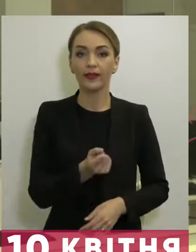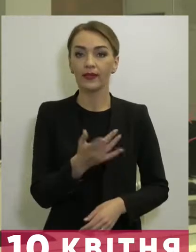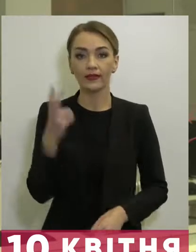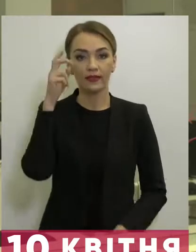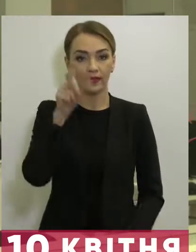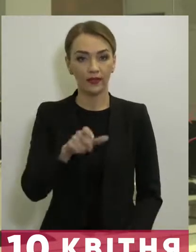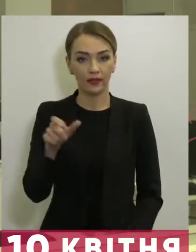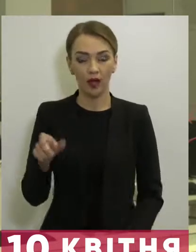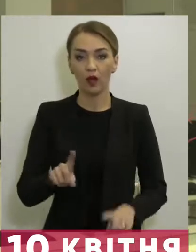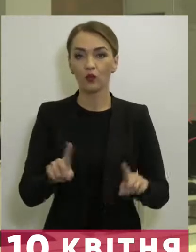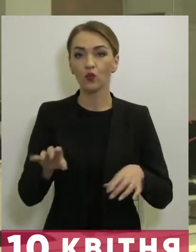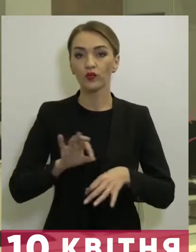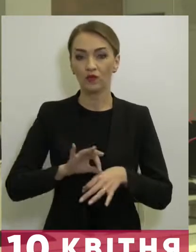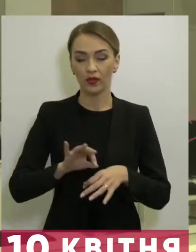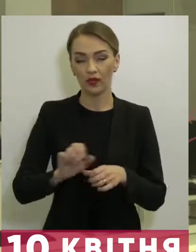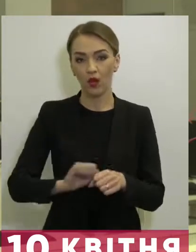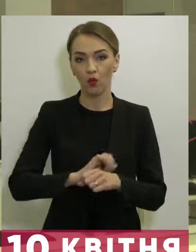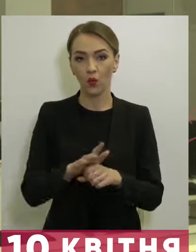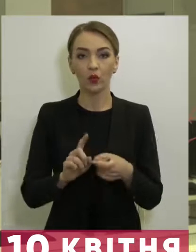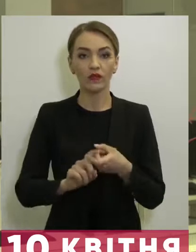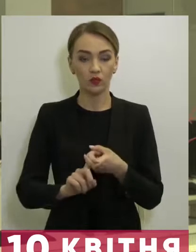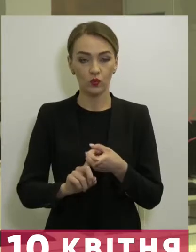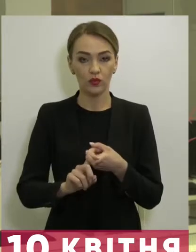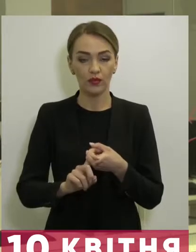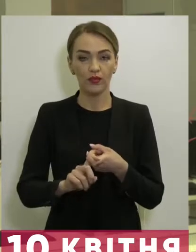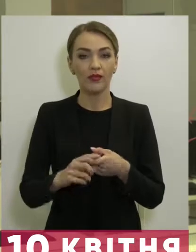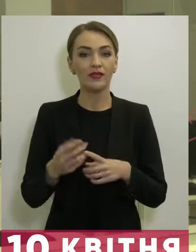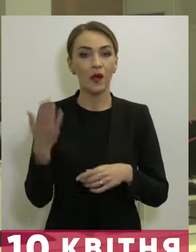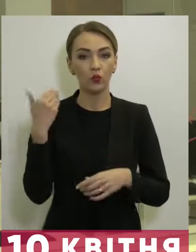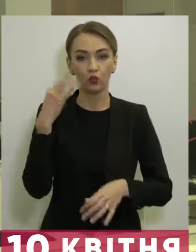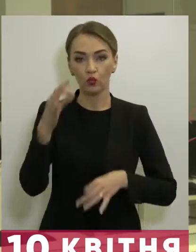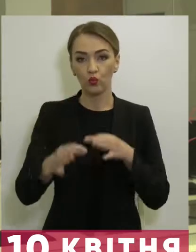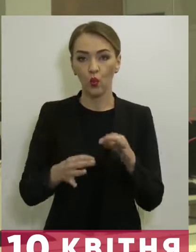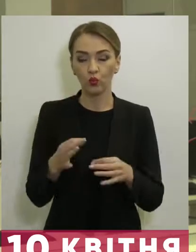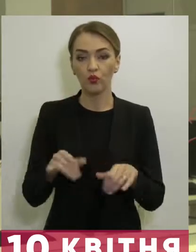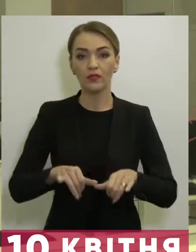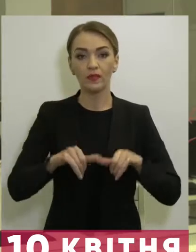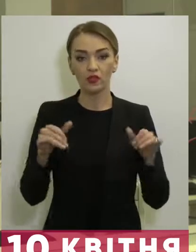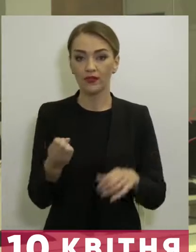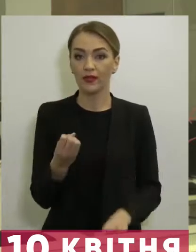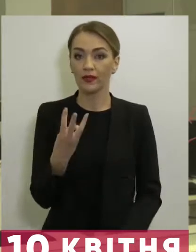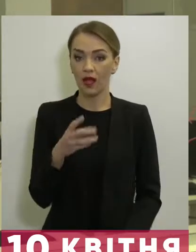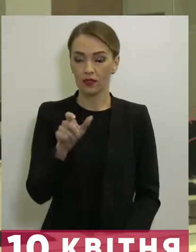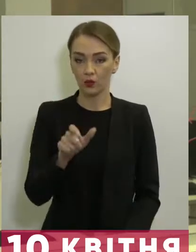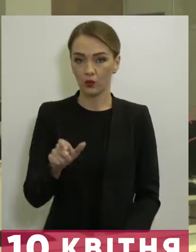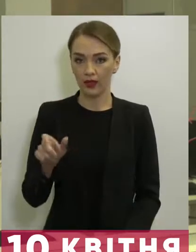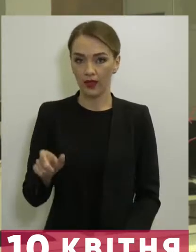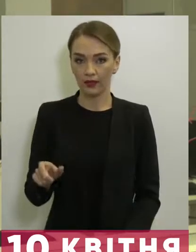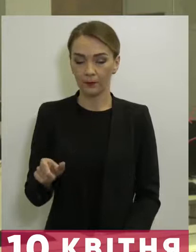киян, що захворіли на коронавірус, за минулу добу збільшилась на 13 людей.